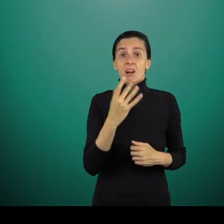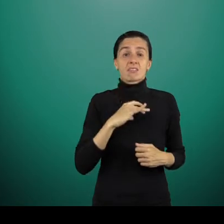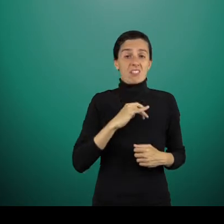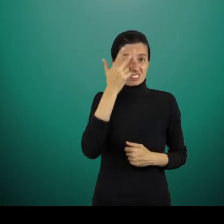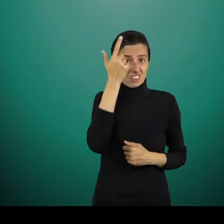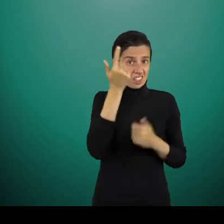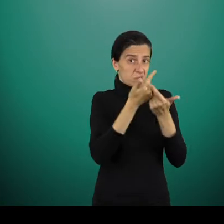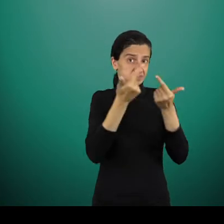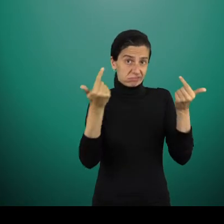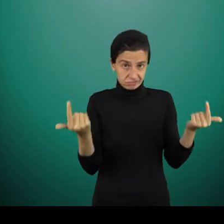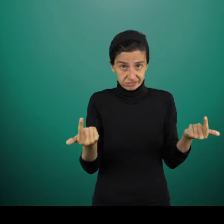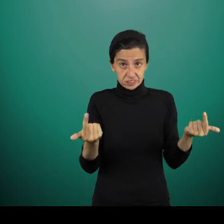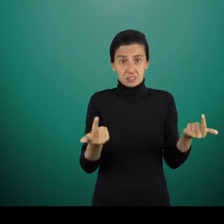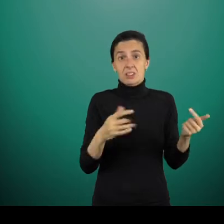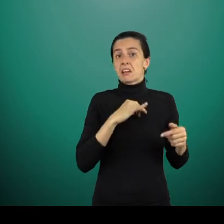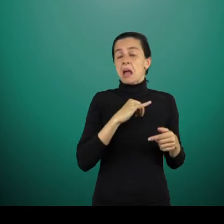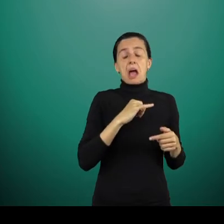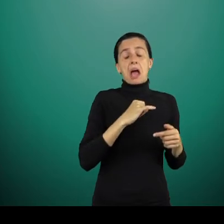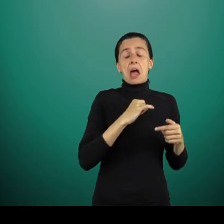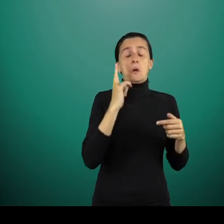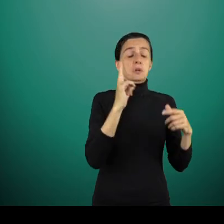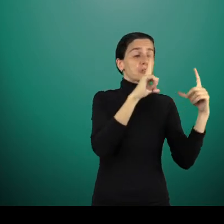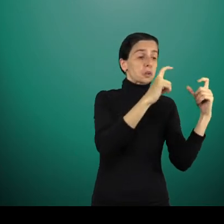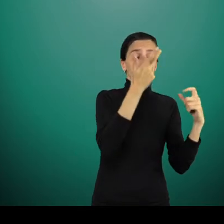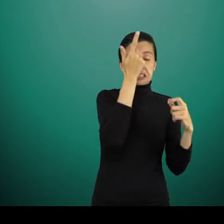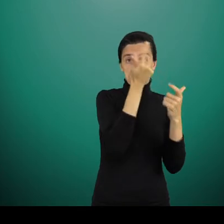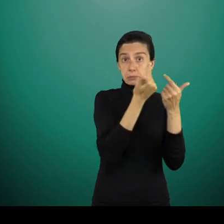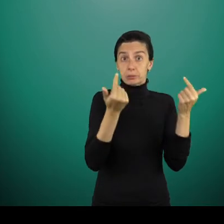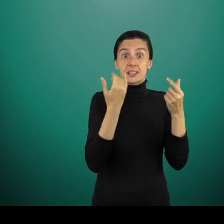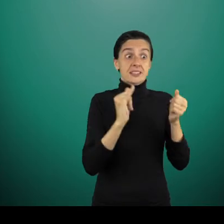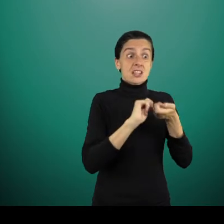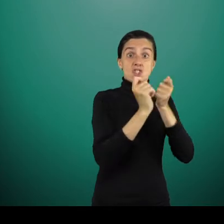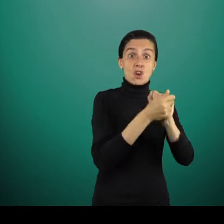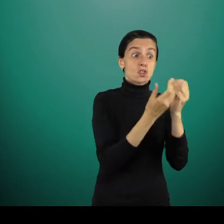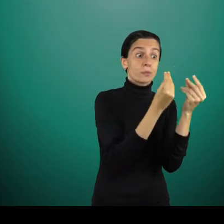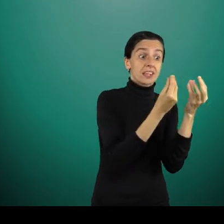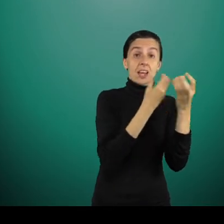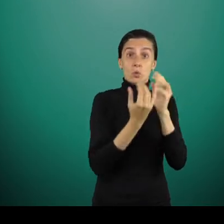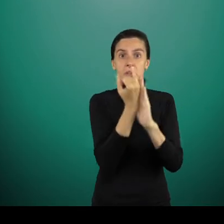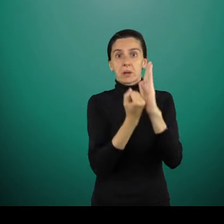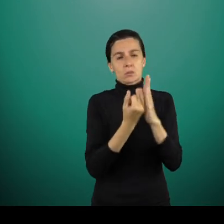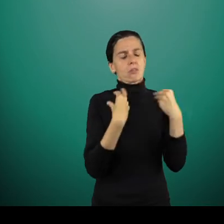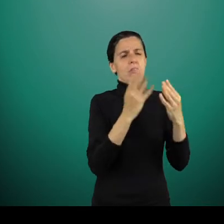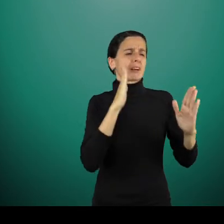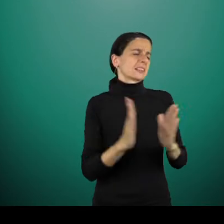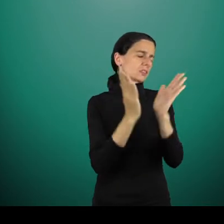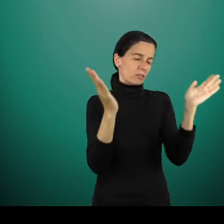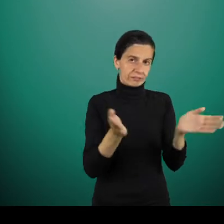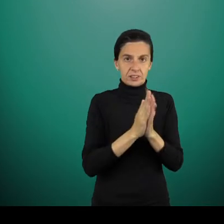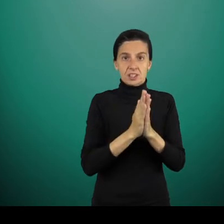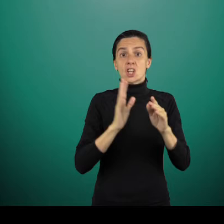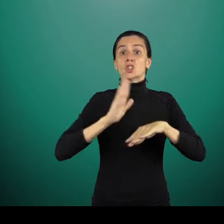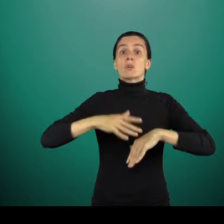parce que ce sont des procédés différents, donc on a plein de procédés photos différents, donc l'évaluation de température, de taux d'humidité, ça peut être catastrophique.